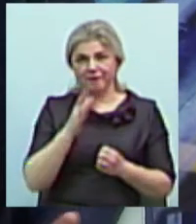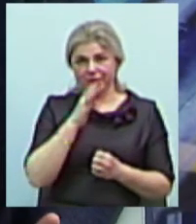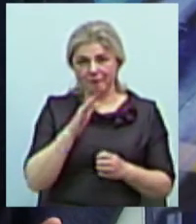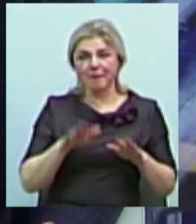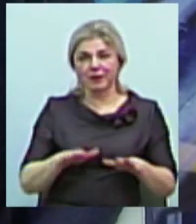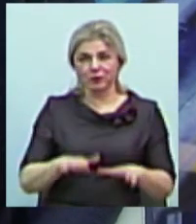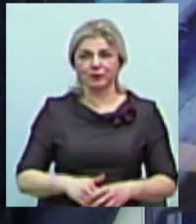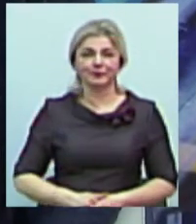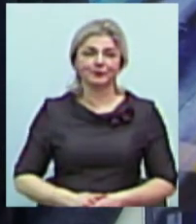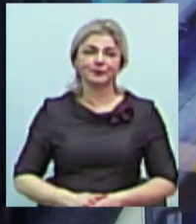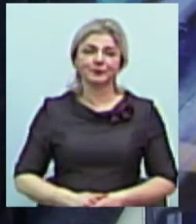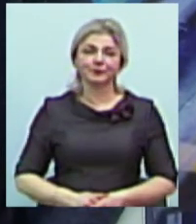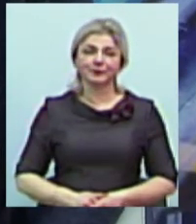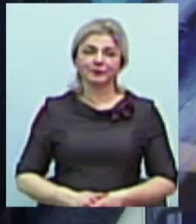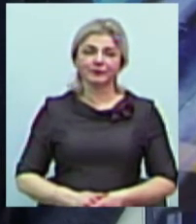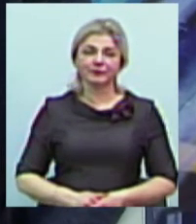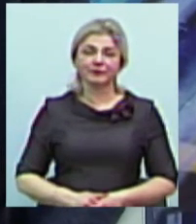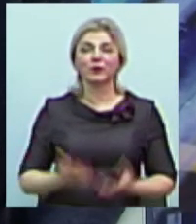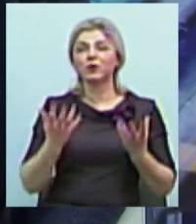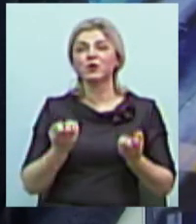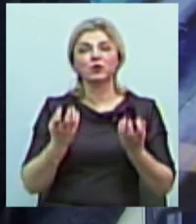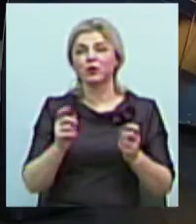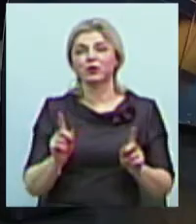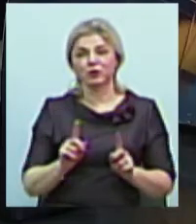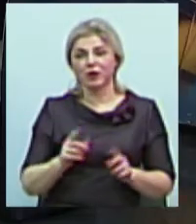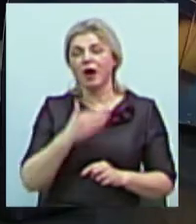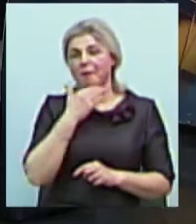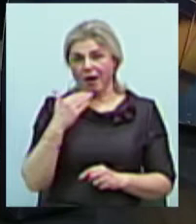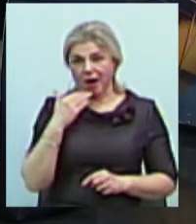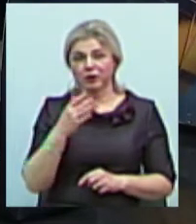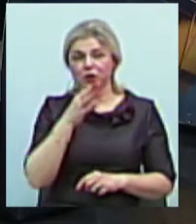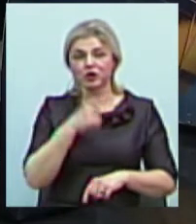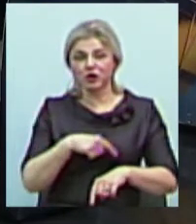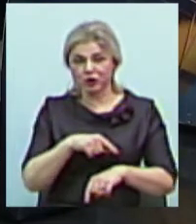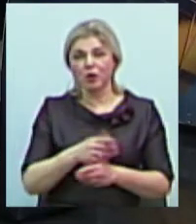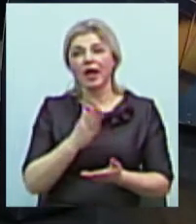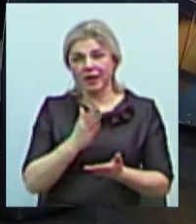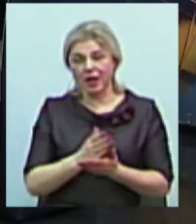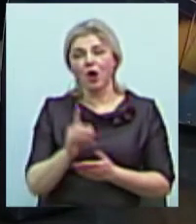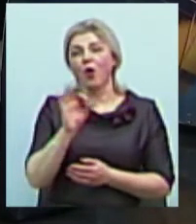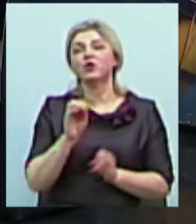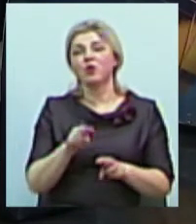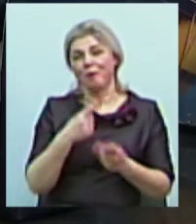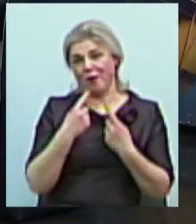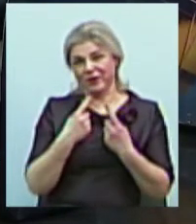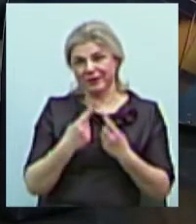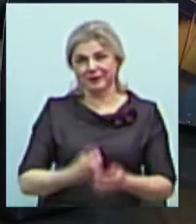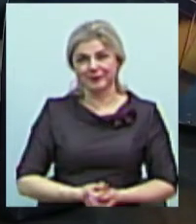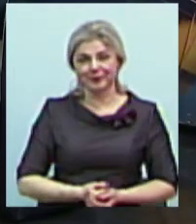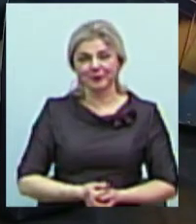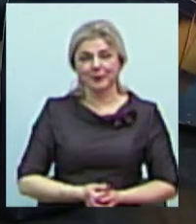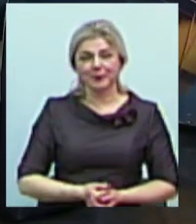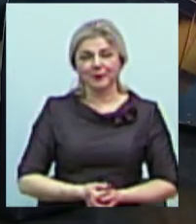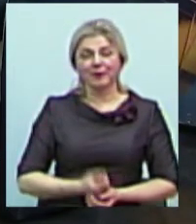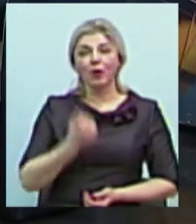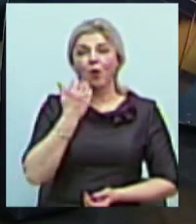Що ще? Ще є багато часу у нас. Ще є про що поговорити. Коли ви, я так розумію, що ви